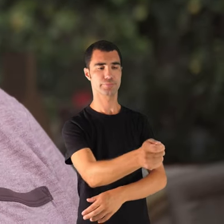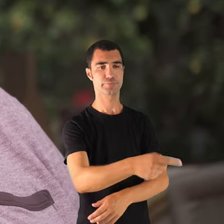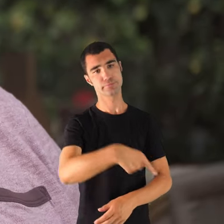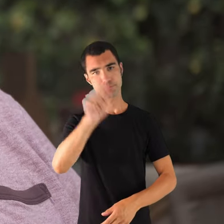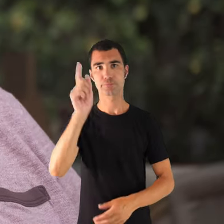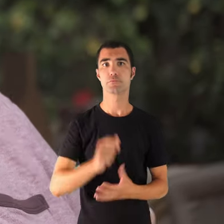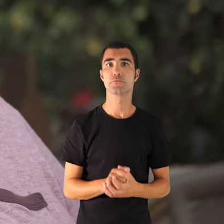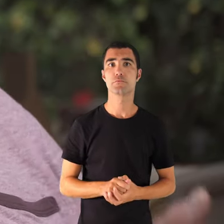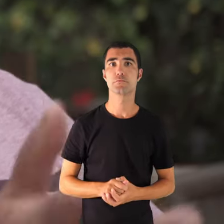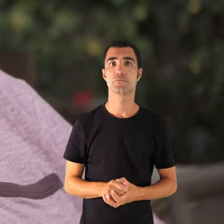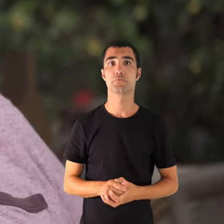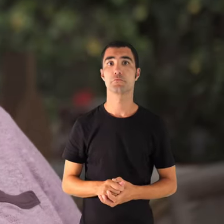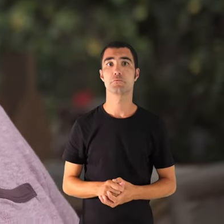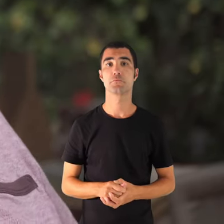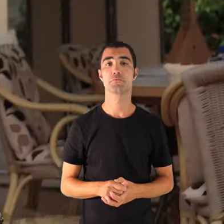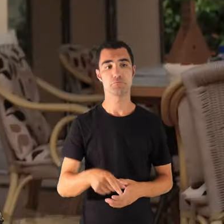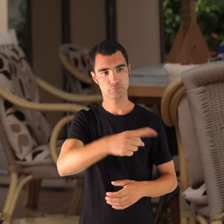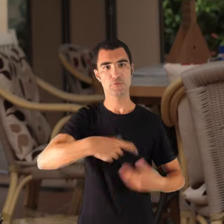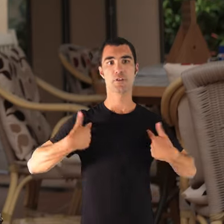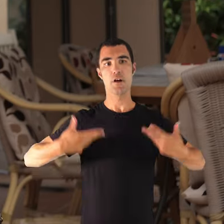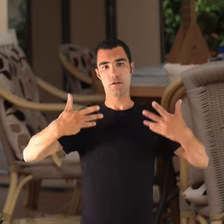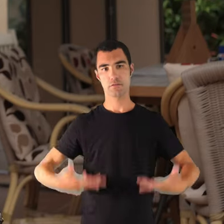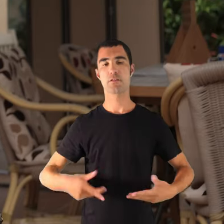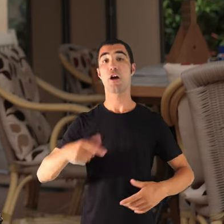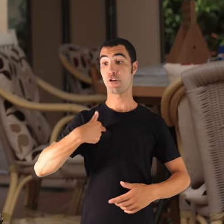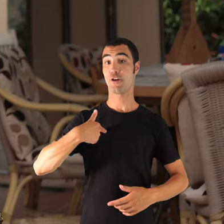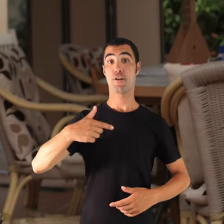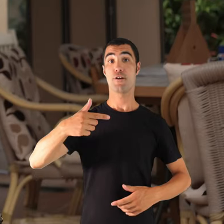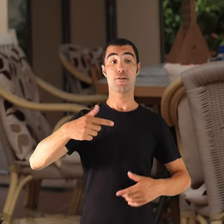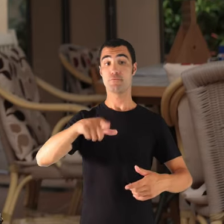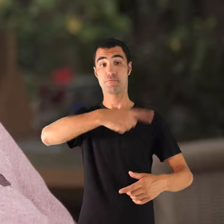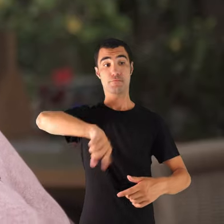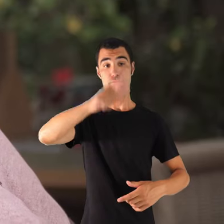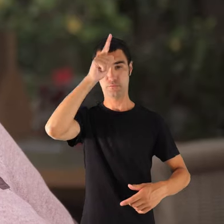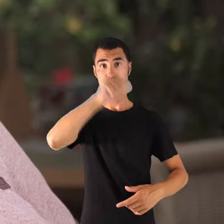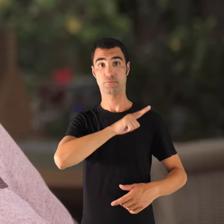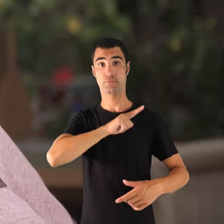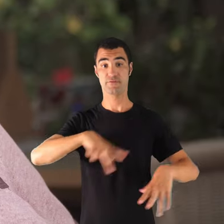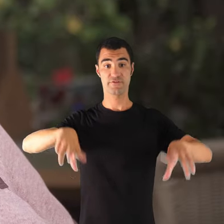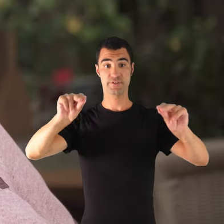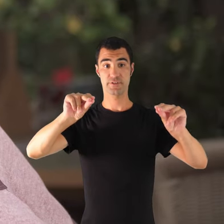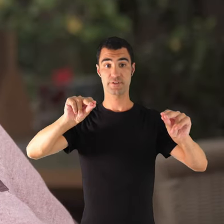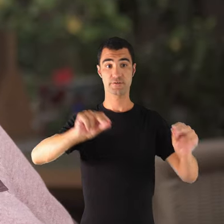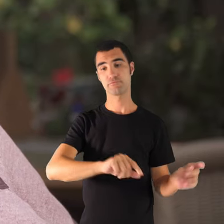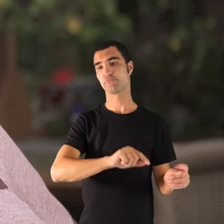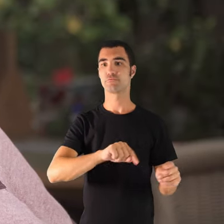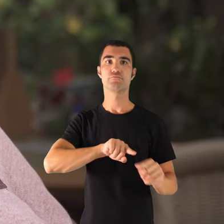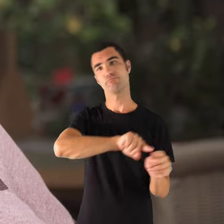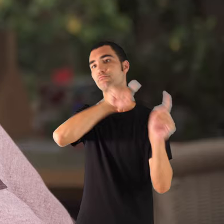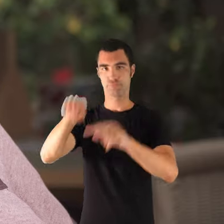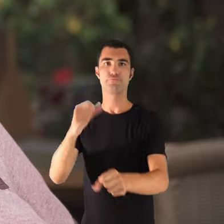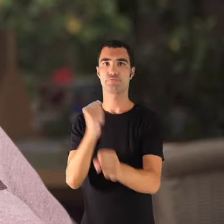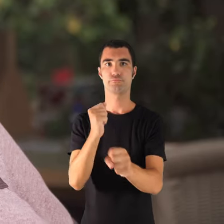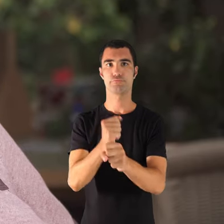per poder ajudar-los a viure. Havia acabat el servici, recient acabat el servici, vaig començar a fer